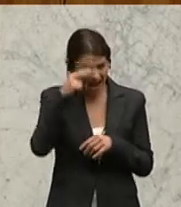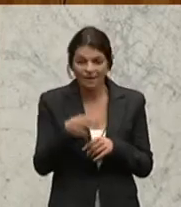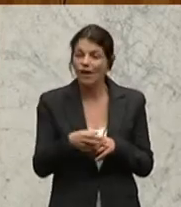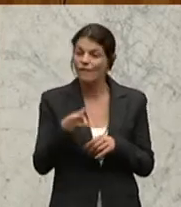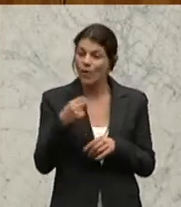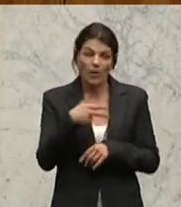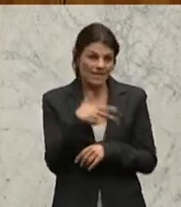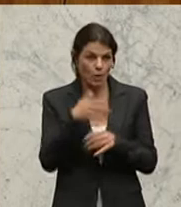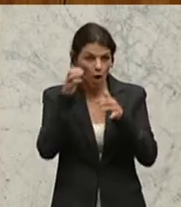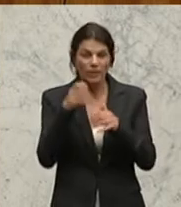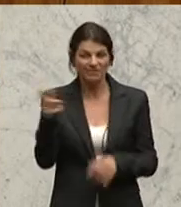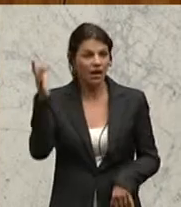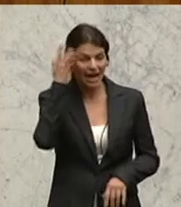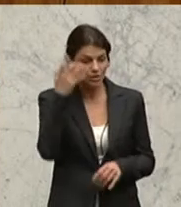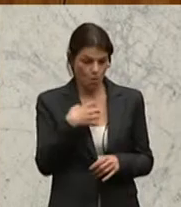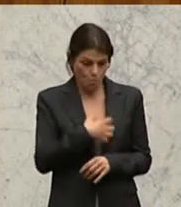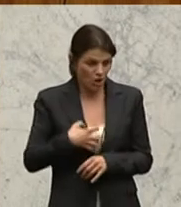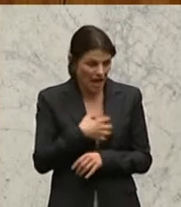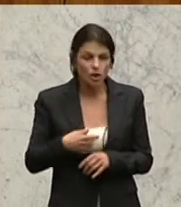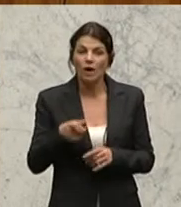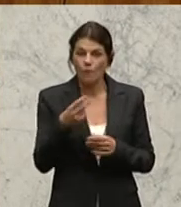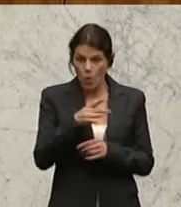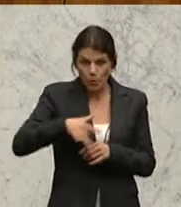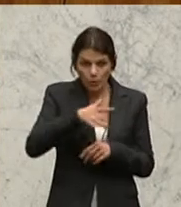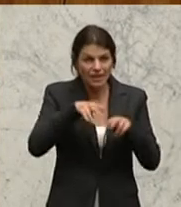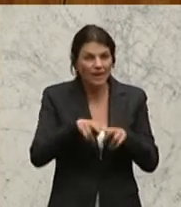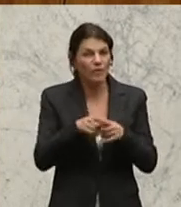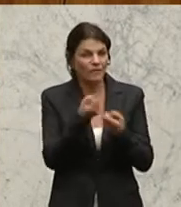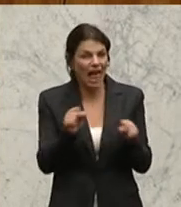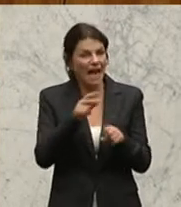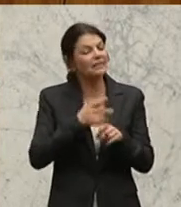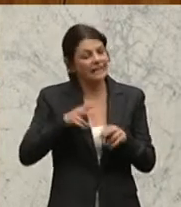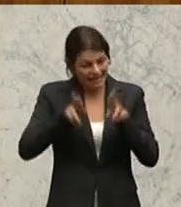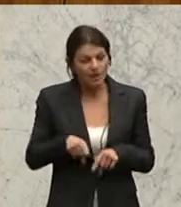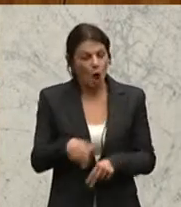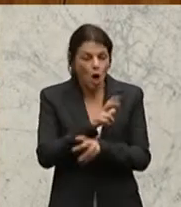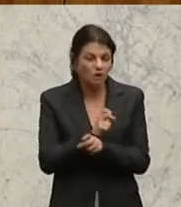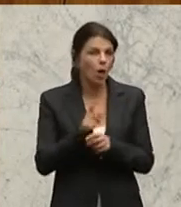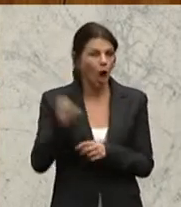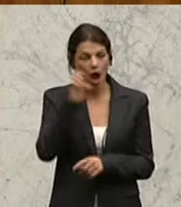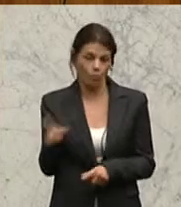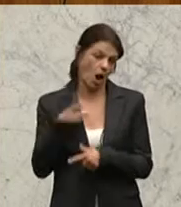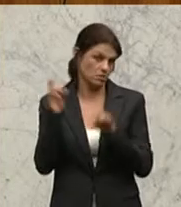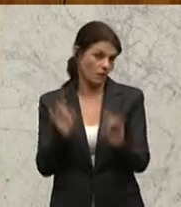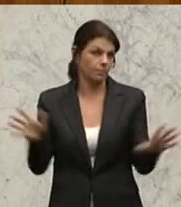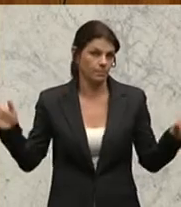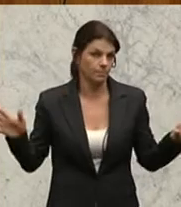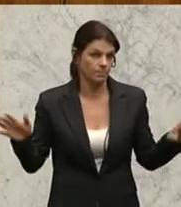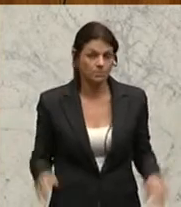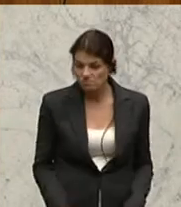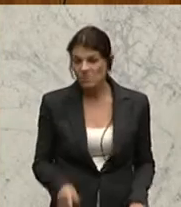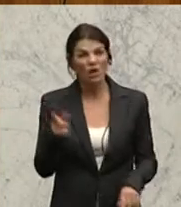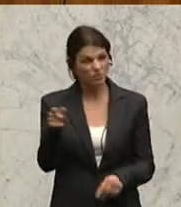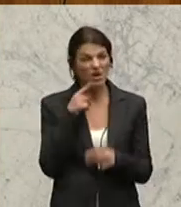moralisch vor den Grundrechten, vor den Freiheitsrechten Europas und Österreich abgedankt. Das kann man heute einmal mehr sagen. Ihnen sind die Botschaftsempfänge